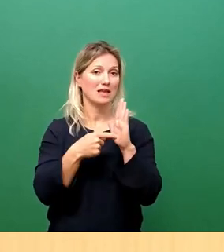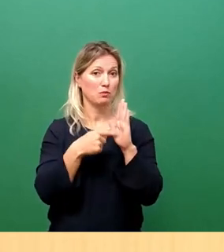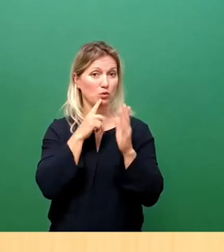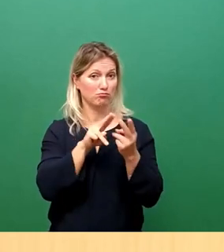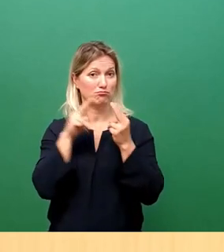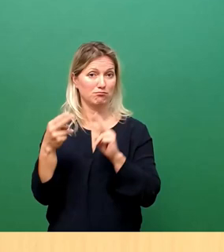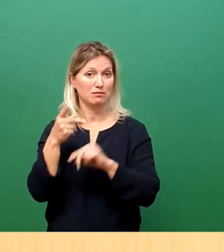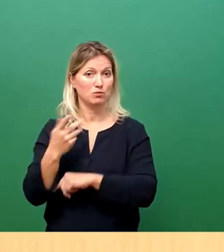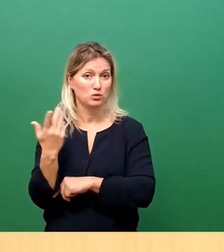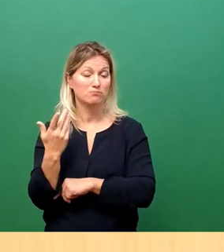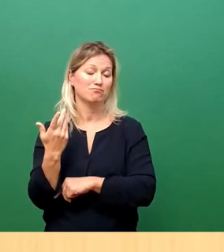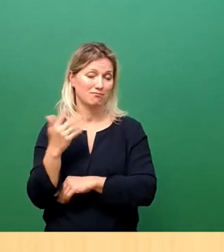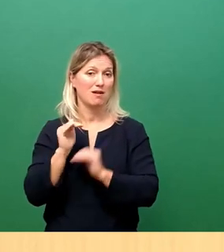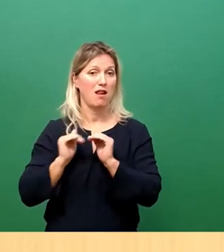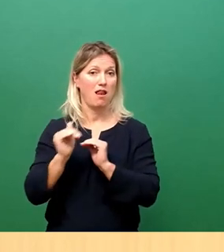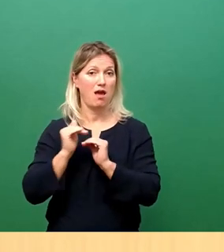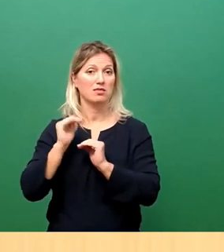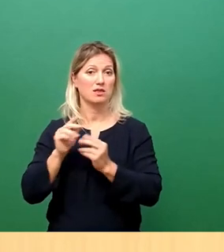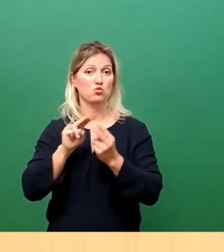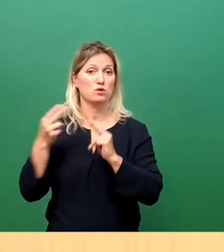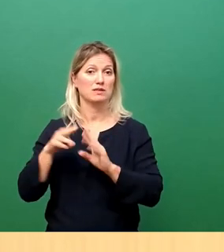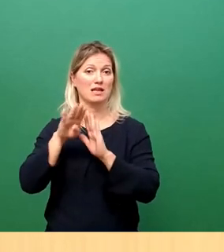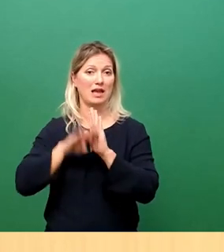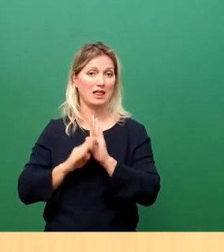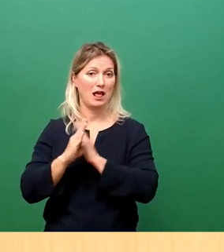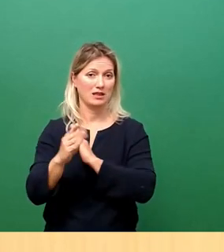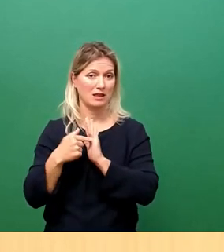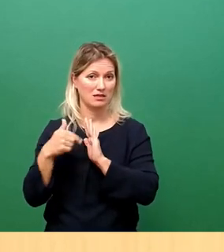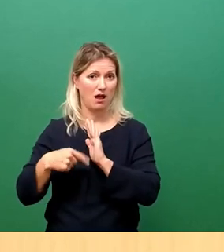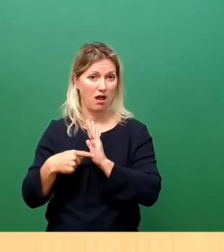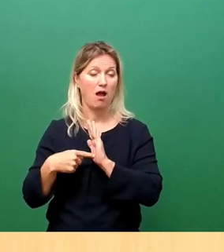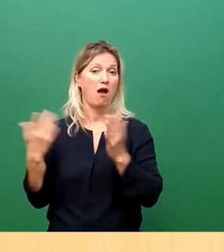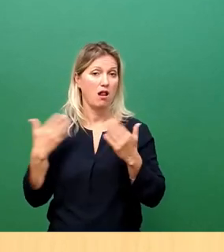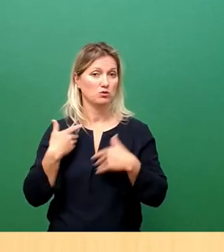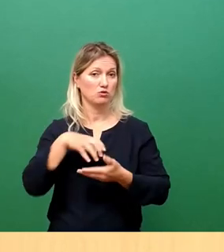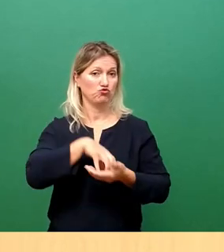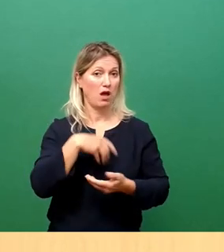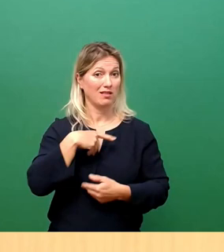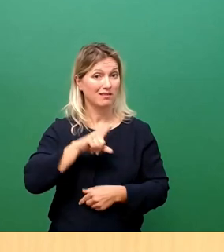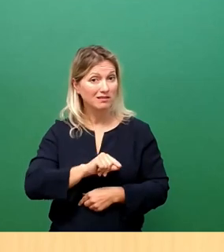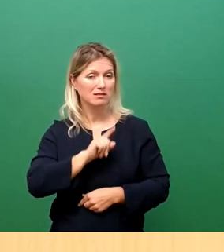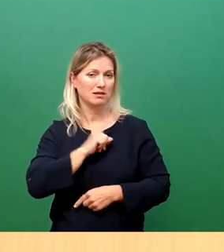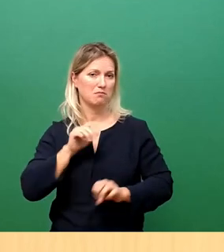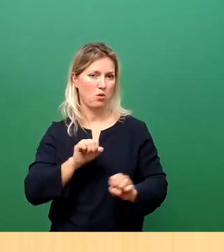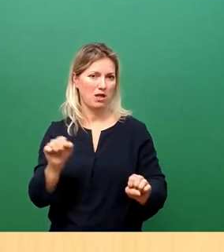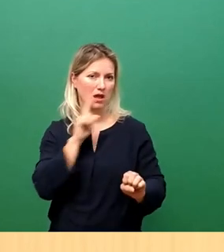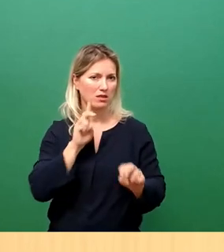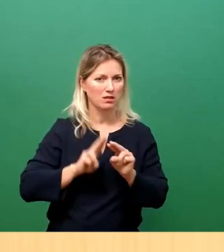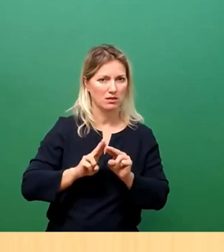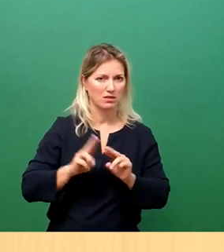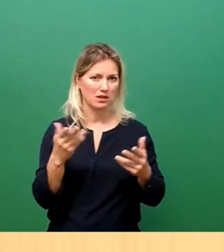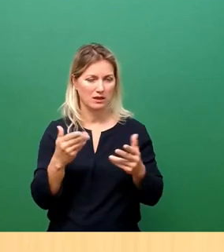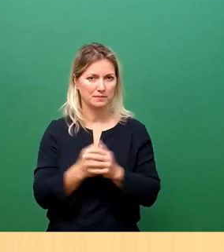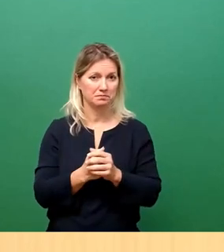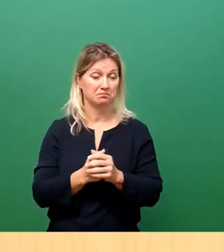Dafür gibt es dann vom Land noch entsprechende Umsetzungsrichtlinien. Entsprechend haben wir als Stadt nur sehr geringe Möglichkeiten. Grundsätzlich sollte man vielleicht auch